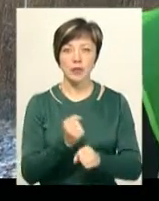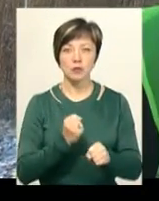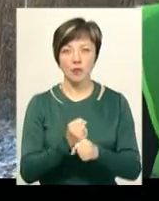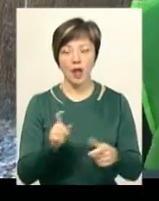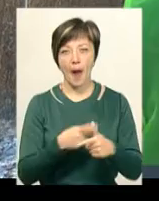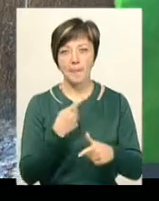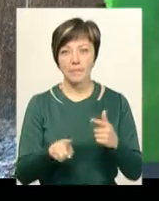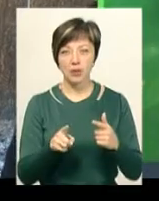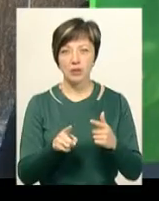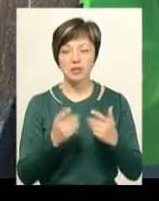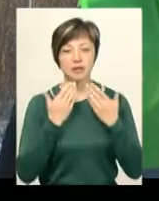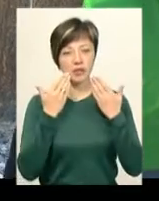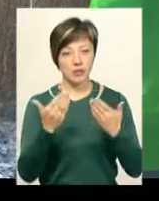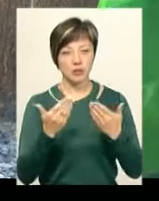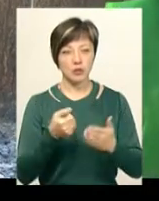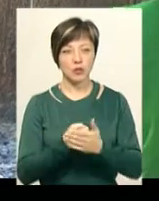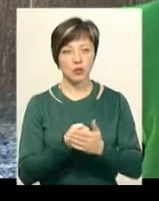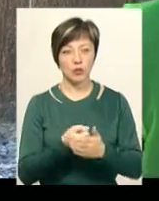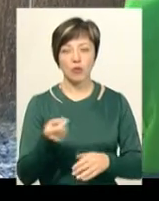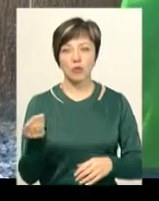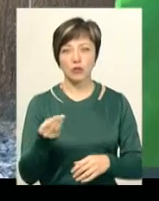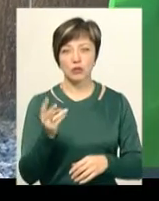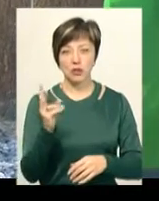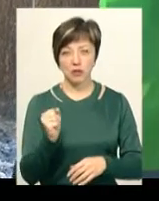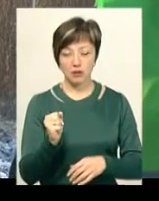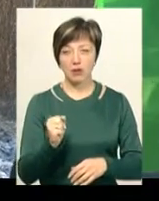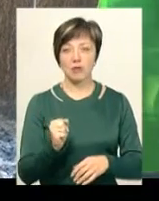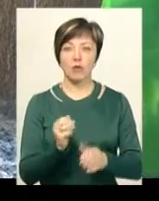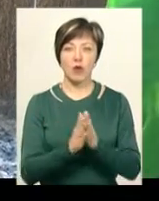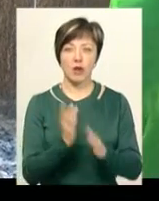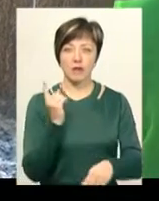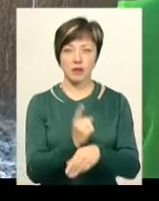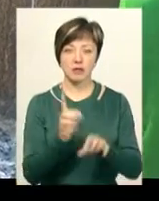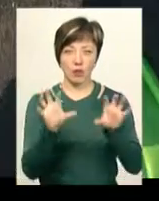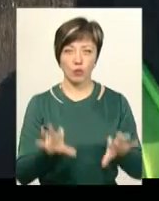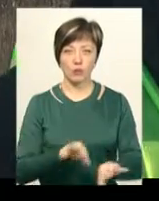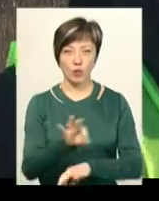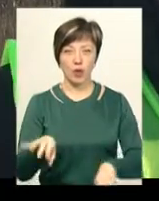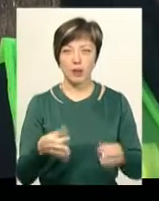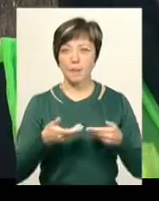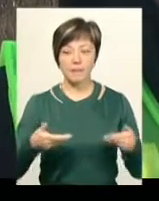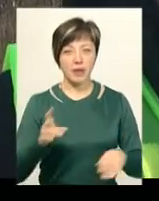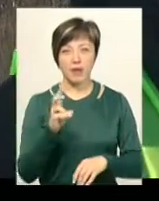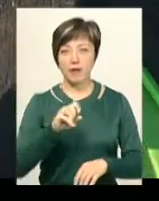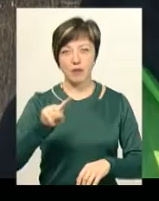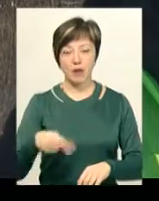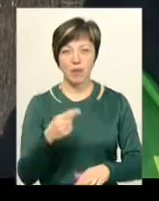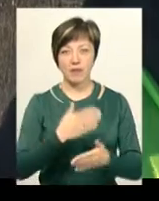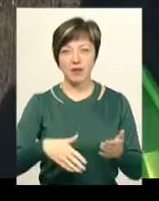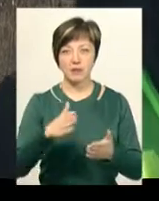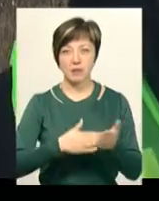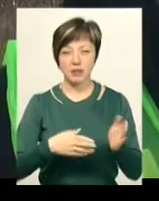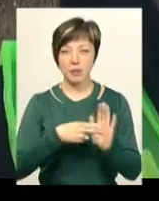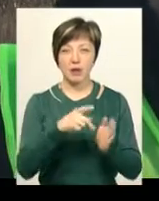або звертаємось до Петра Олексійовича Порошенка з проханням накласти вету на ці законопроекти. «Ми не вимагаємо відміни акцизу, ми не